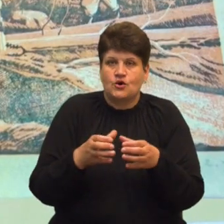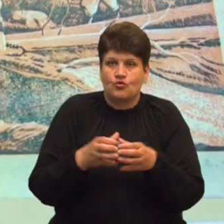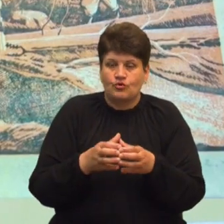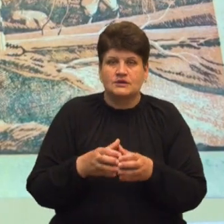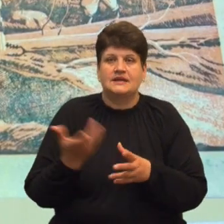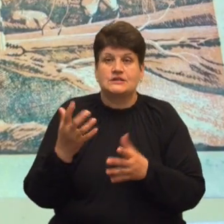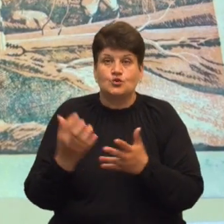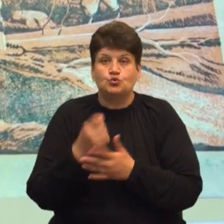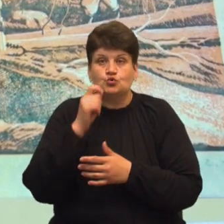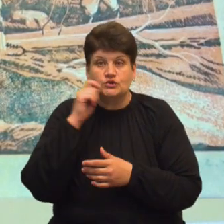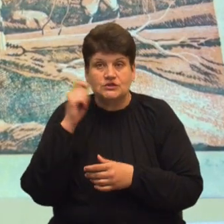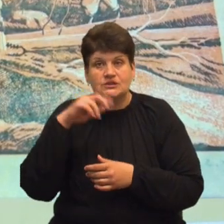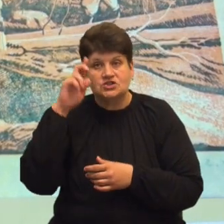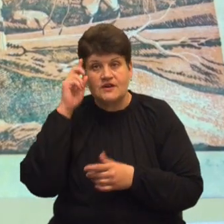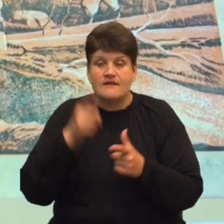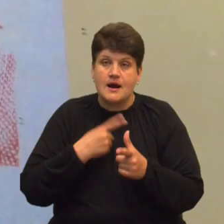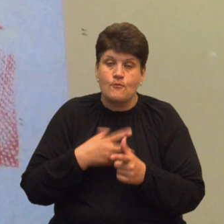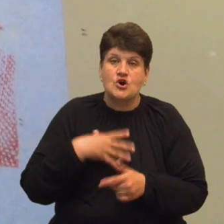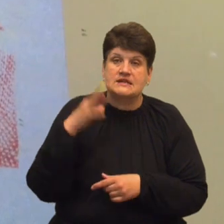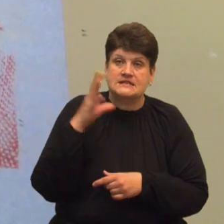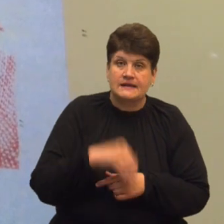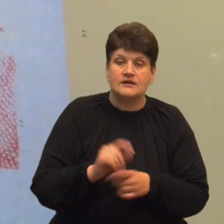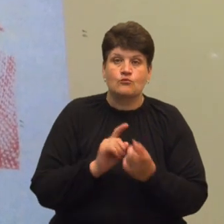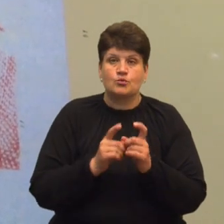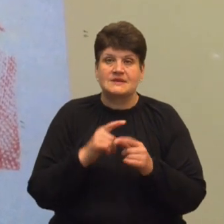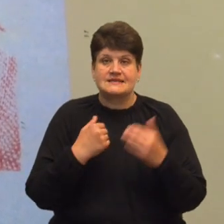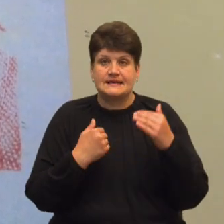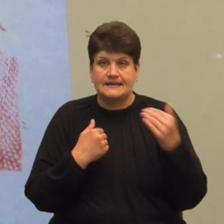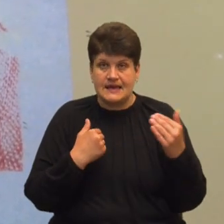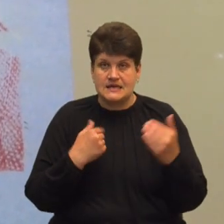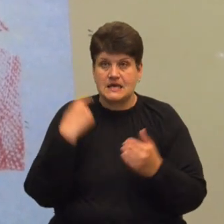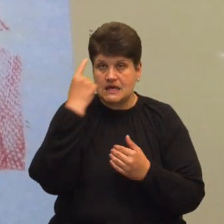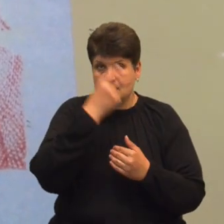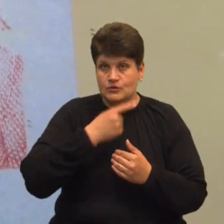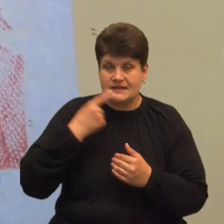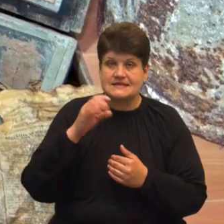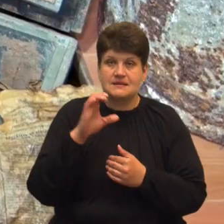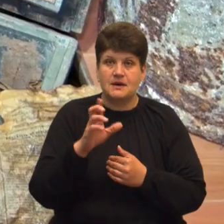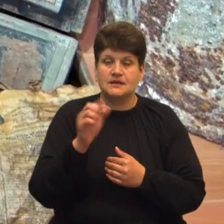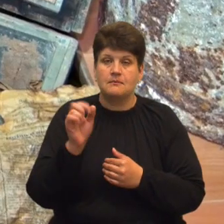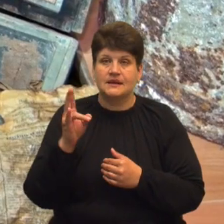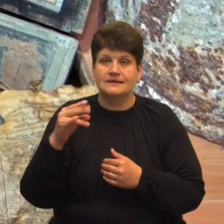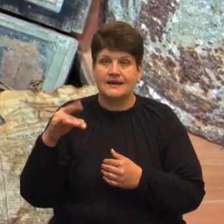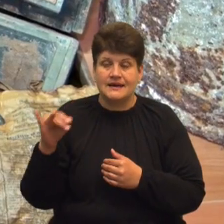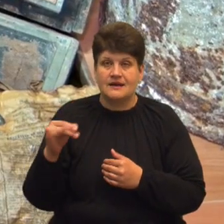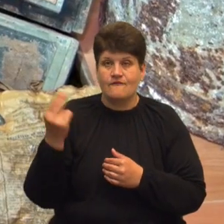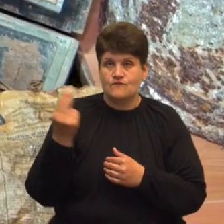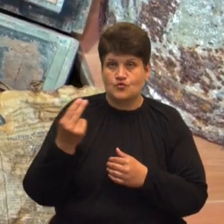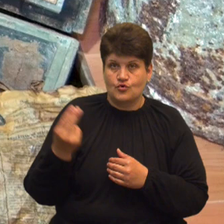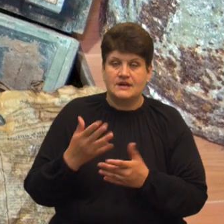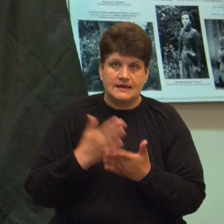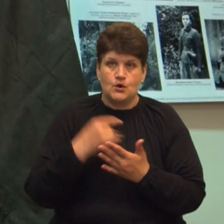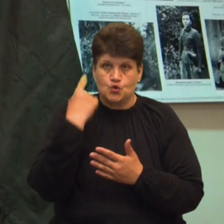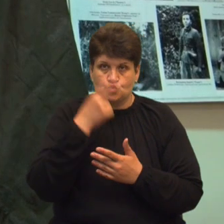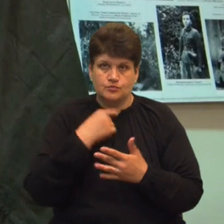«Здобудеш українську державу або згинеш в боротьбі за неї» та портрет Степана Бандери в кольорі. У залі їй особисті речі повстанців